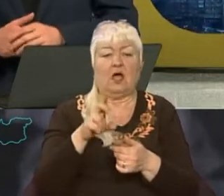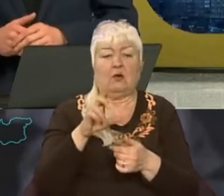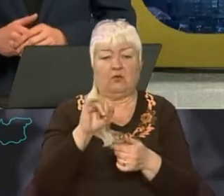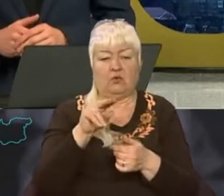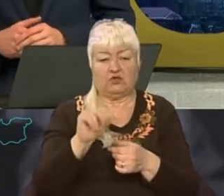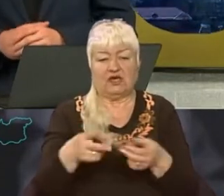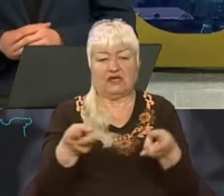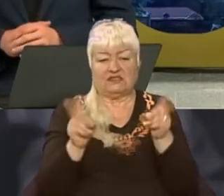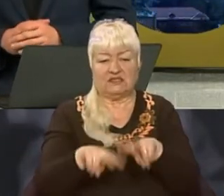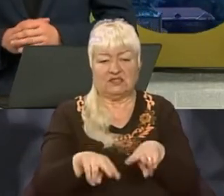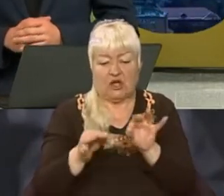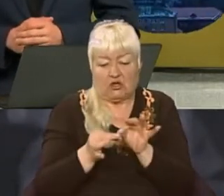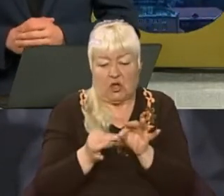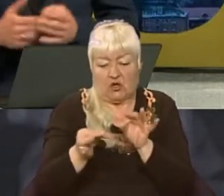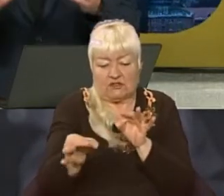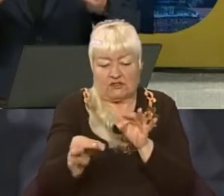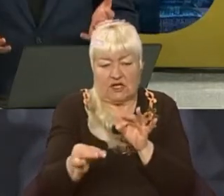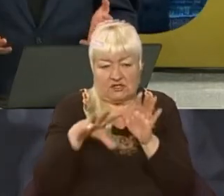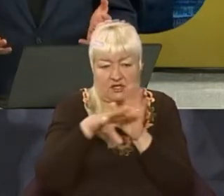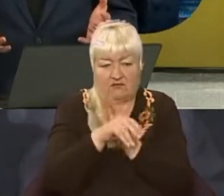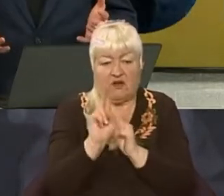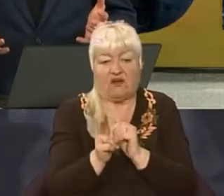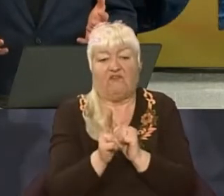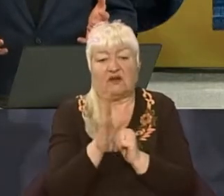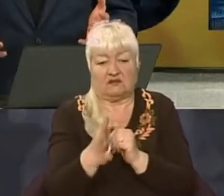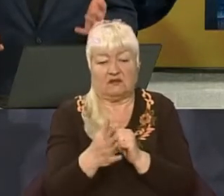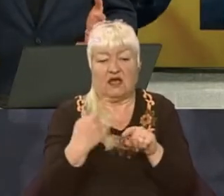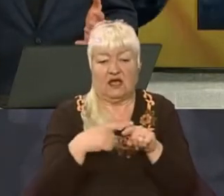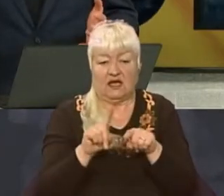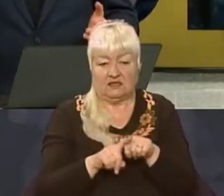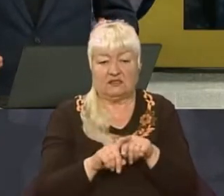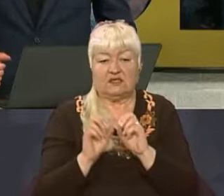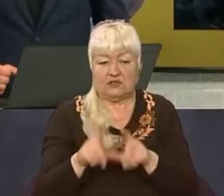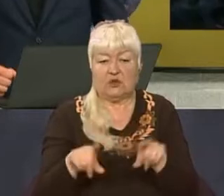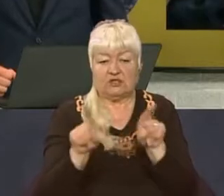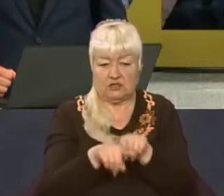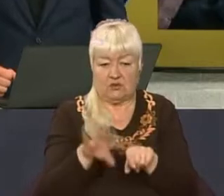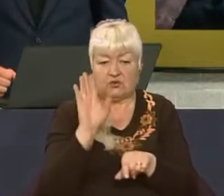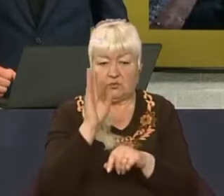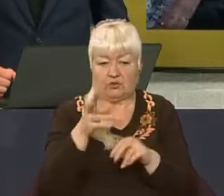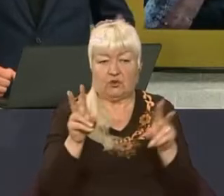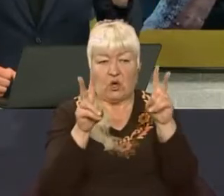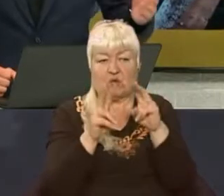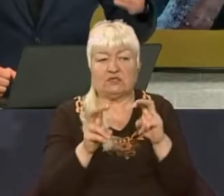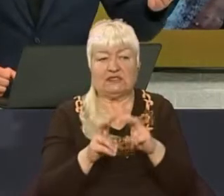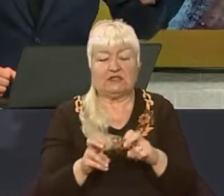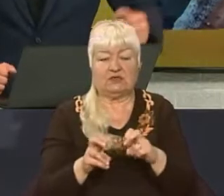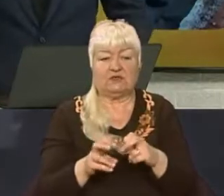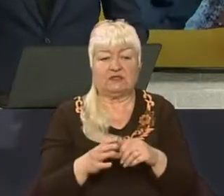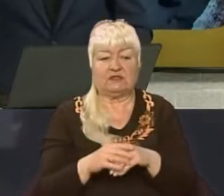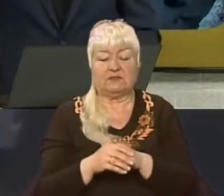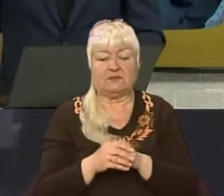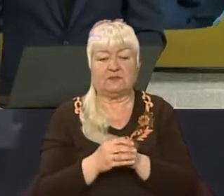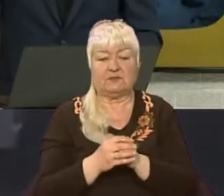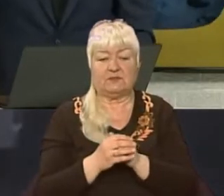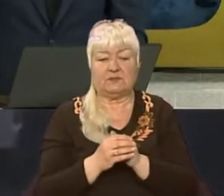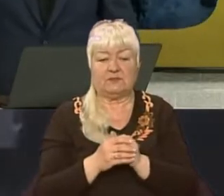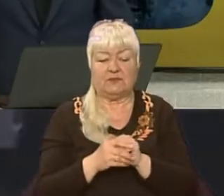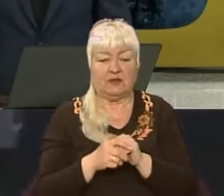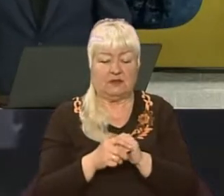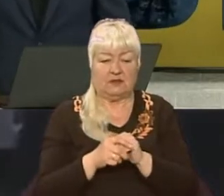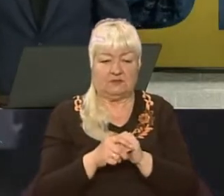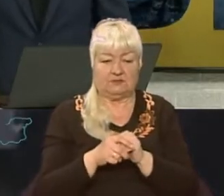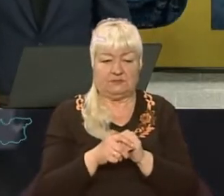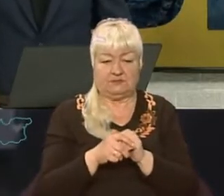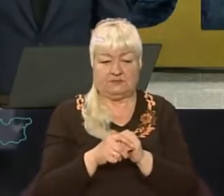залишають прямо розтяжки в квартирах. Чи ці злочини також будуть розслідуватися? І як у вас просувається